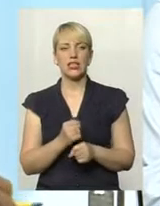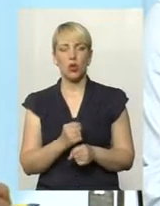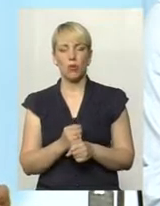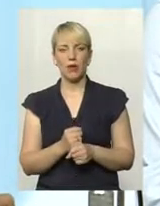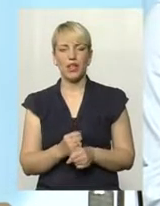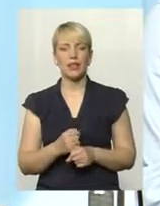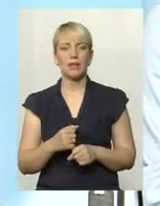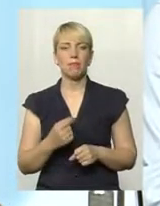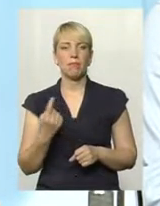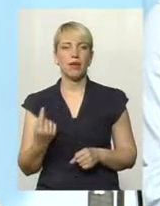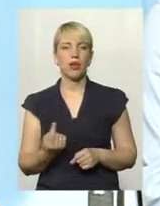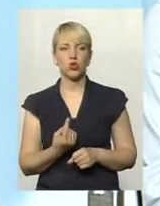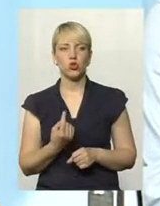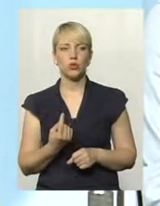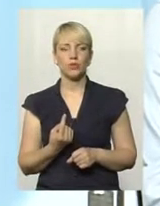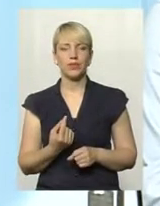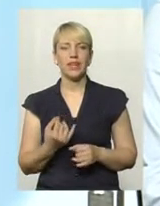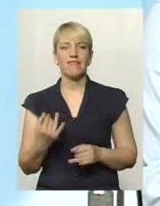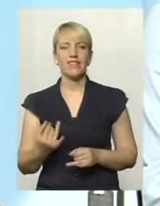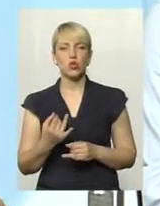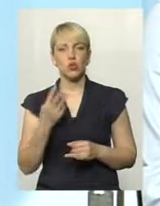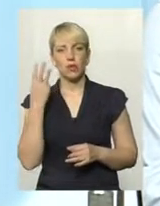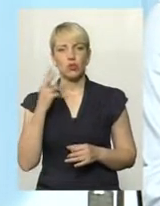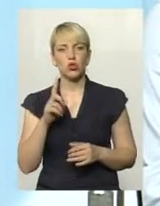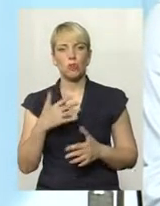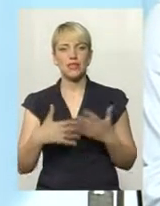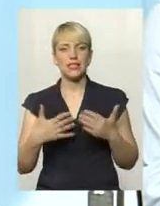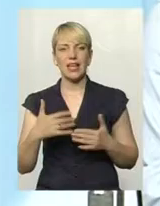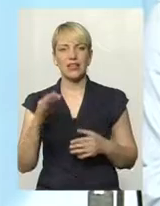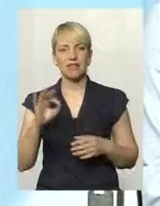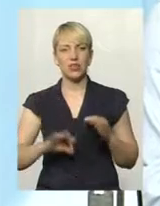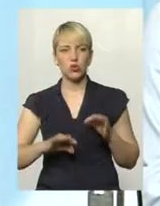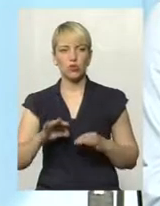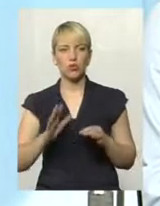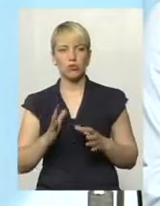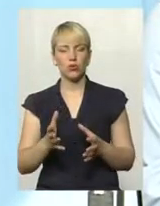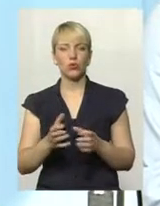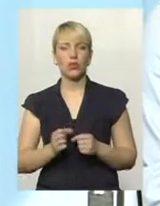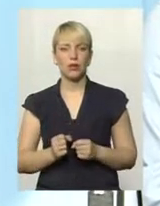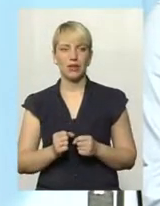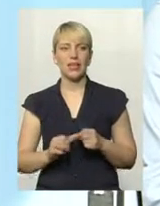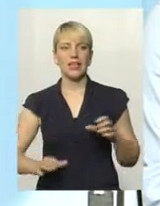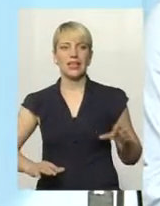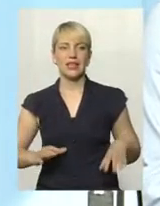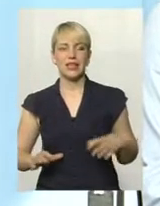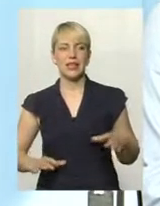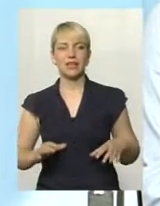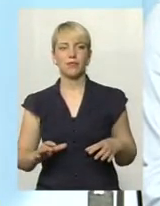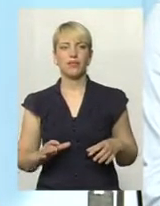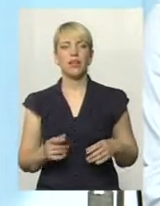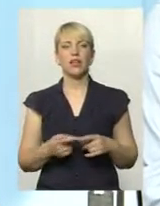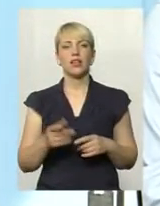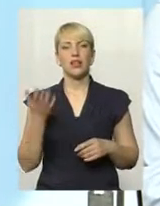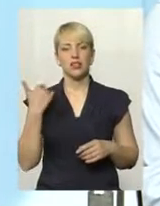перше, так сказати, в історії Хмельниччини, що 50% отримує тренер. Ні, раніше 50%, тому що